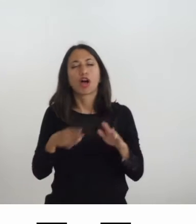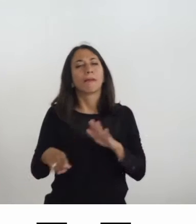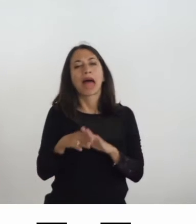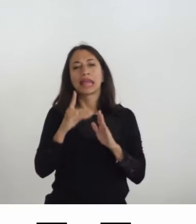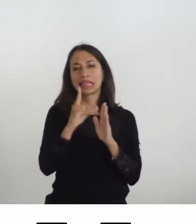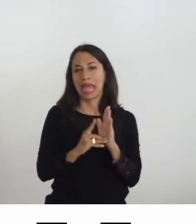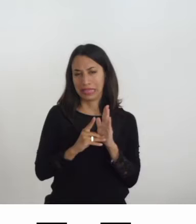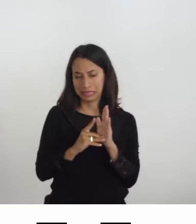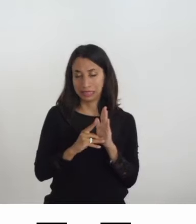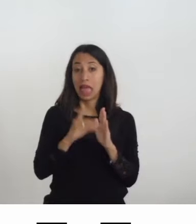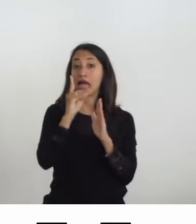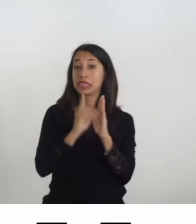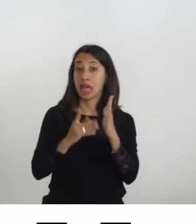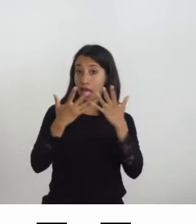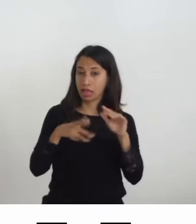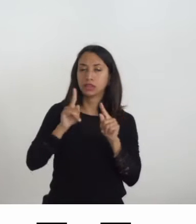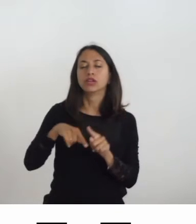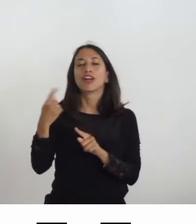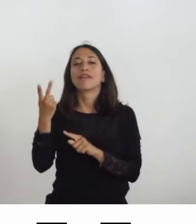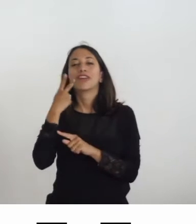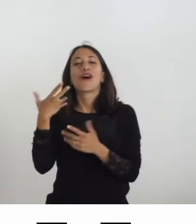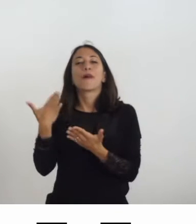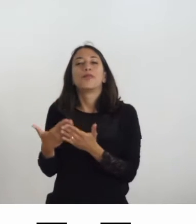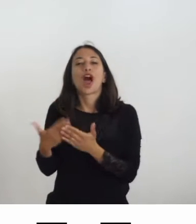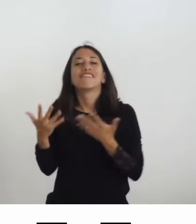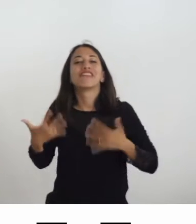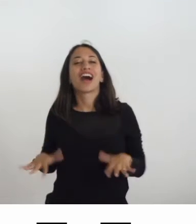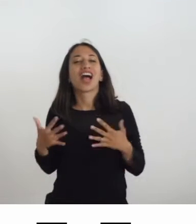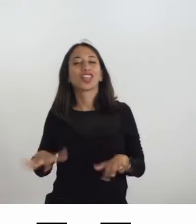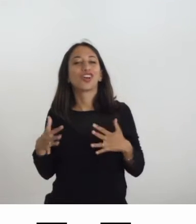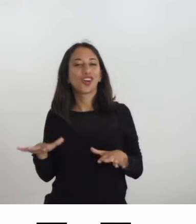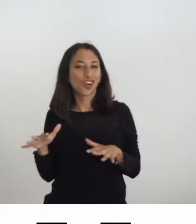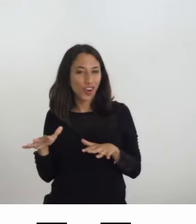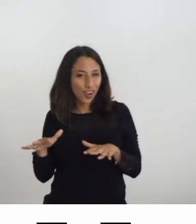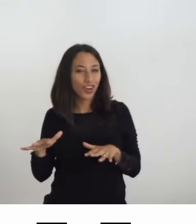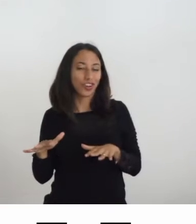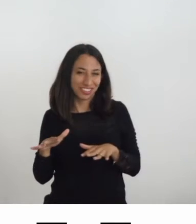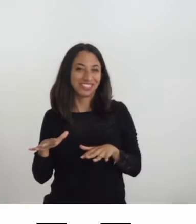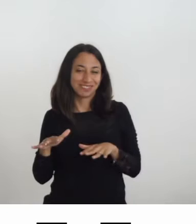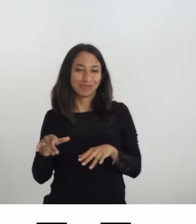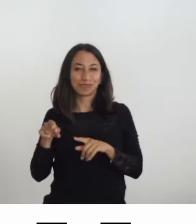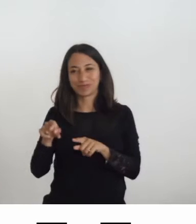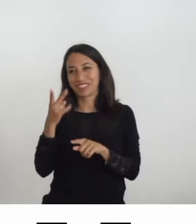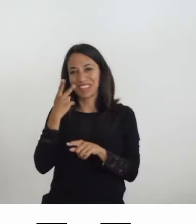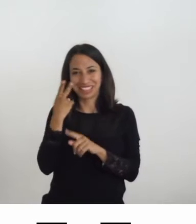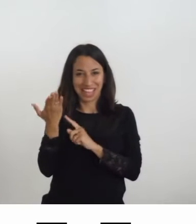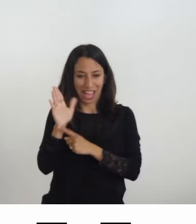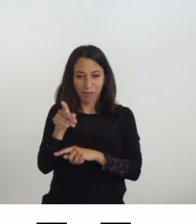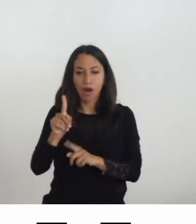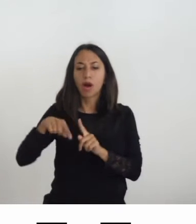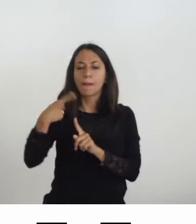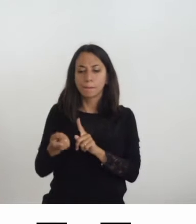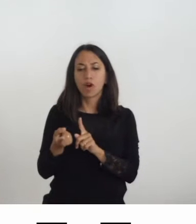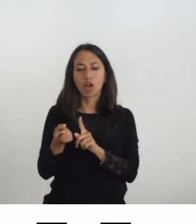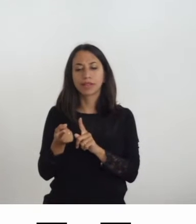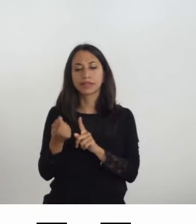porterò alcune esperienze espositive che nella mia interpretazione sono da considerare come virtuose e infine